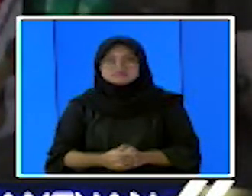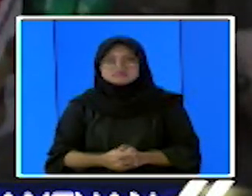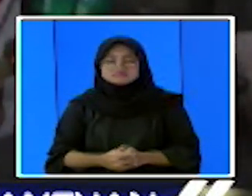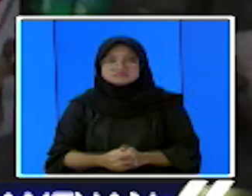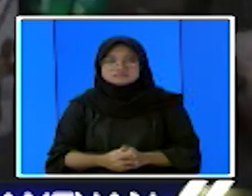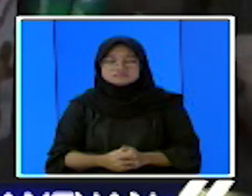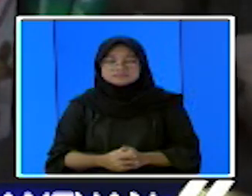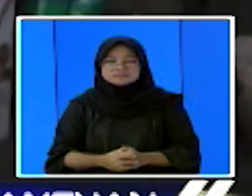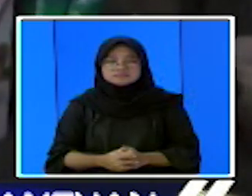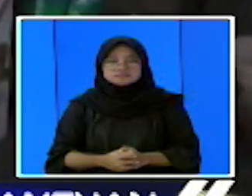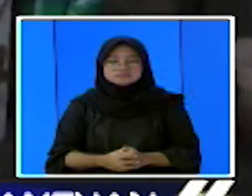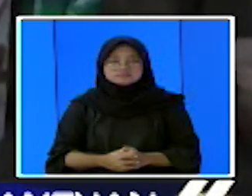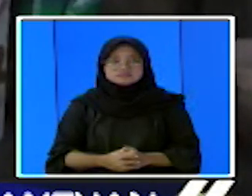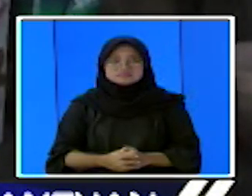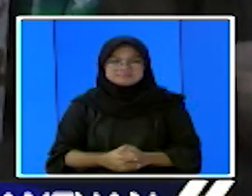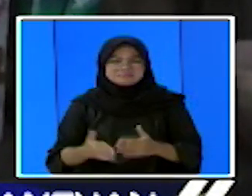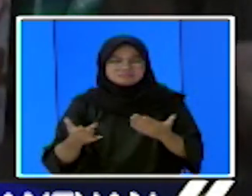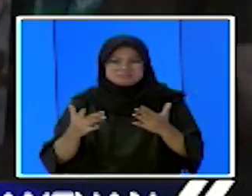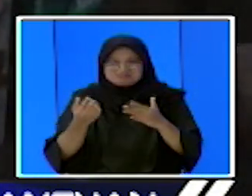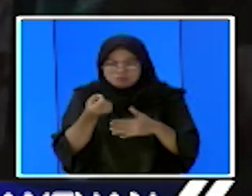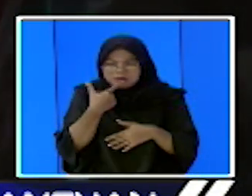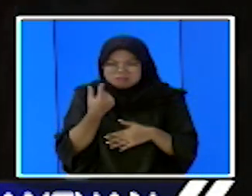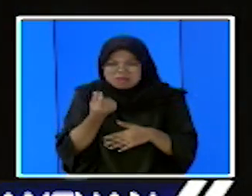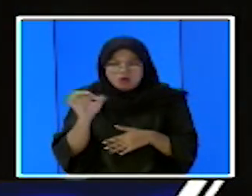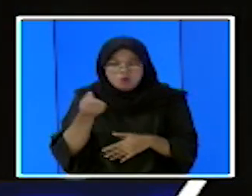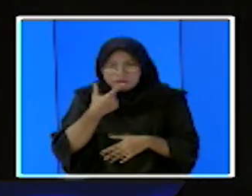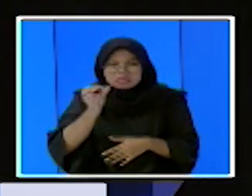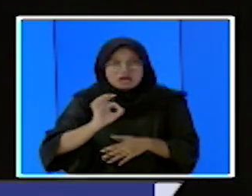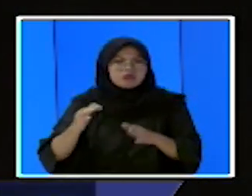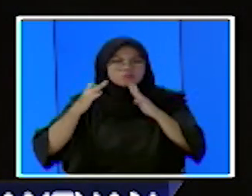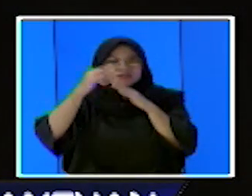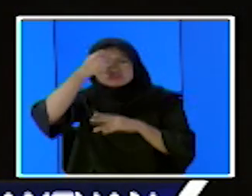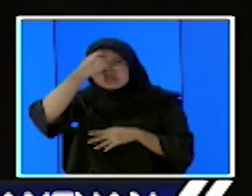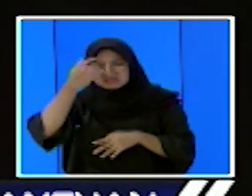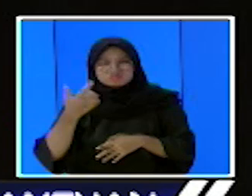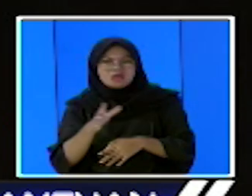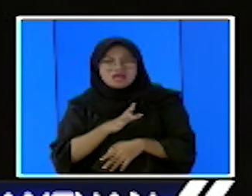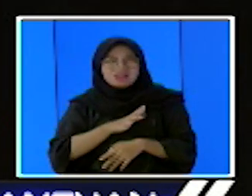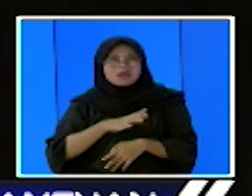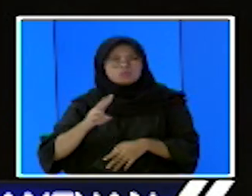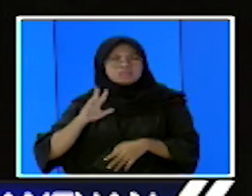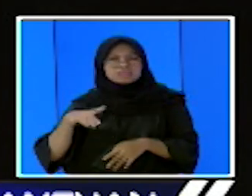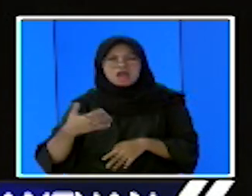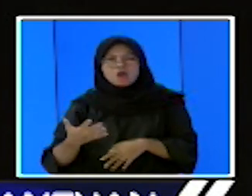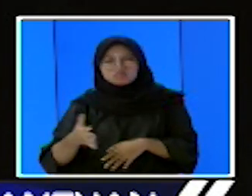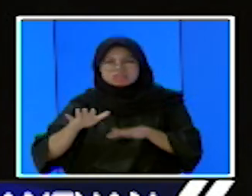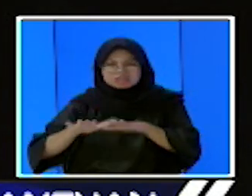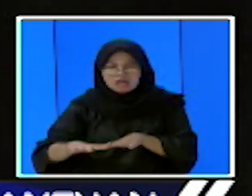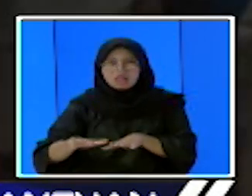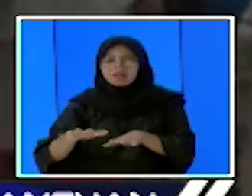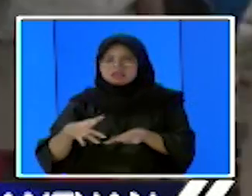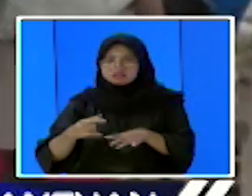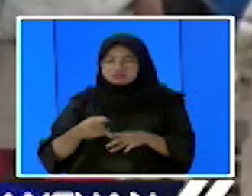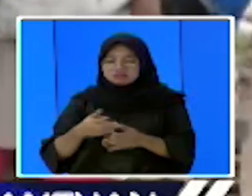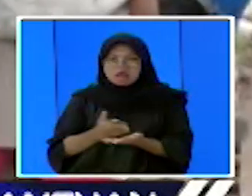Sementara itu, karena tidak memiliki biaya berobat di rumah sakit, selama dua tahun lamanya, Ermi melakukan pengobatan kanker